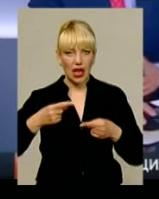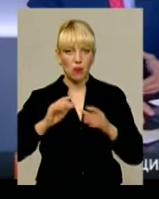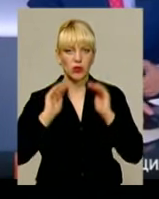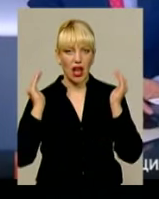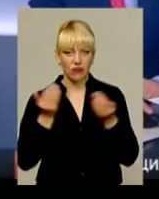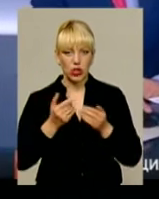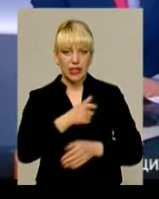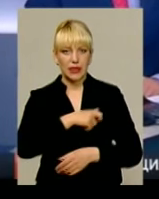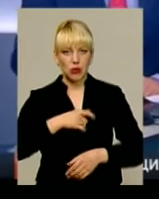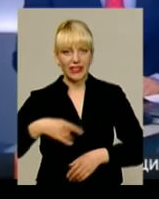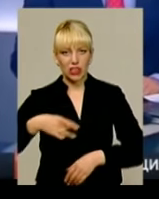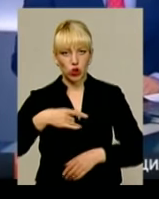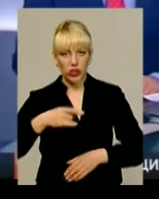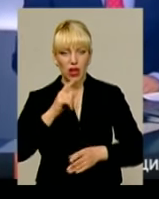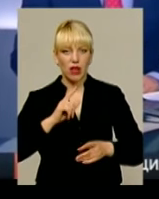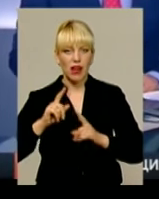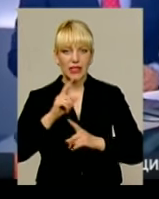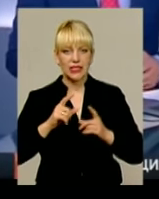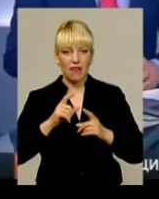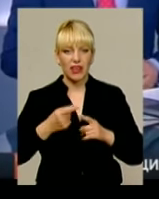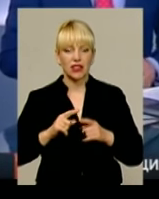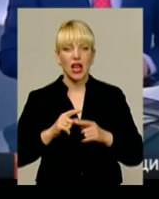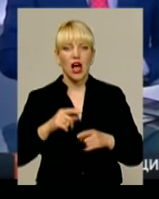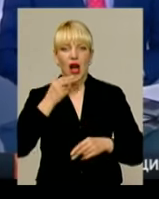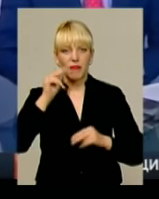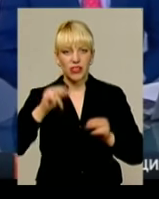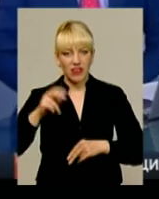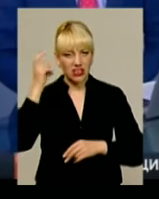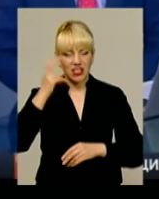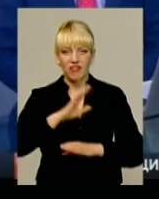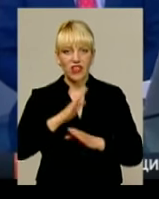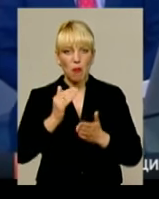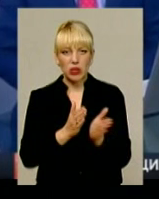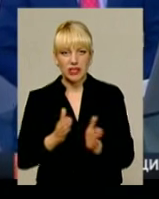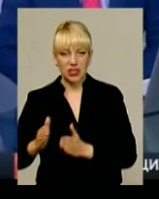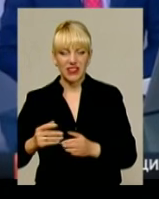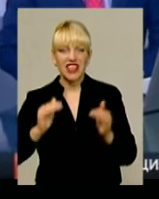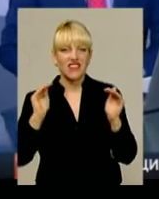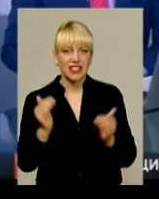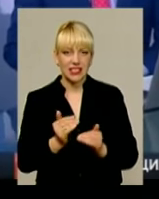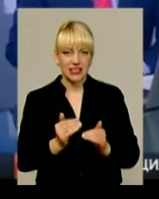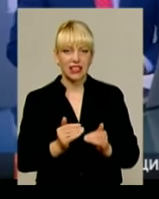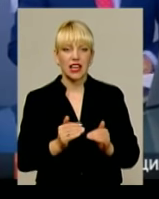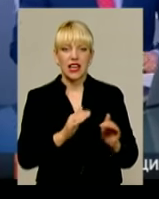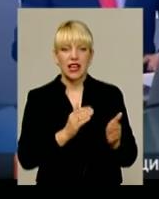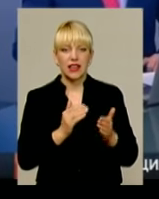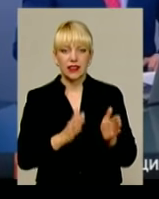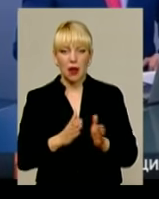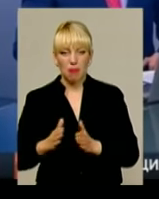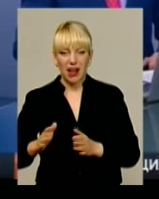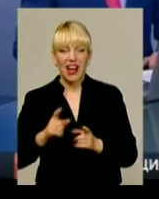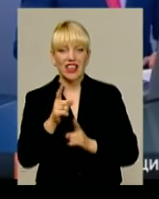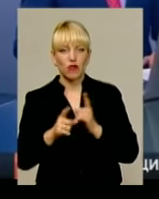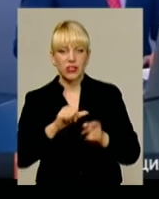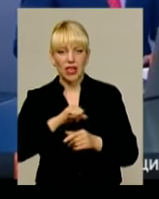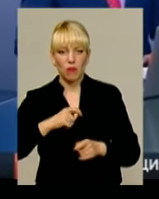Депутати регіонального совету обвиняють Київ в непоследователісті і в низьких темпах реформ місцього самоуправлення. Голосно і